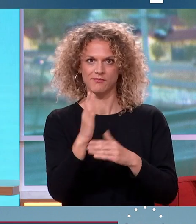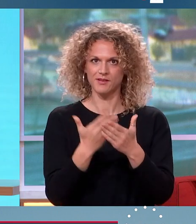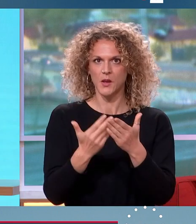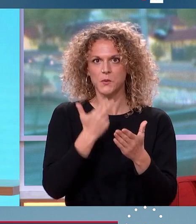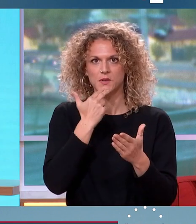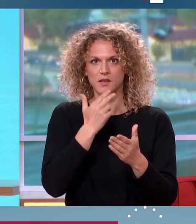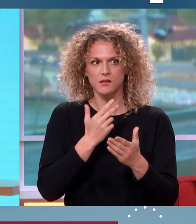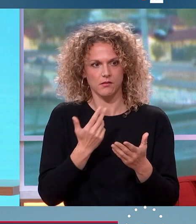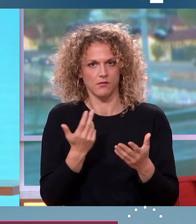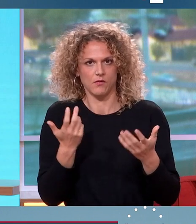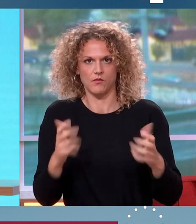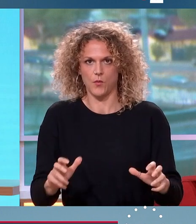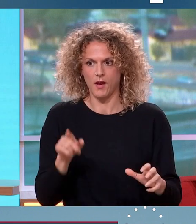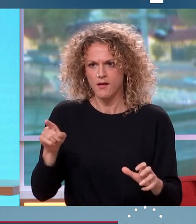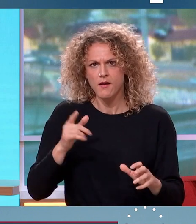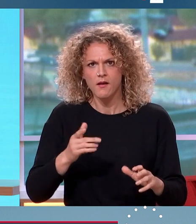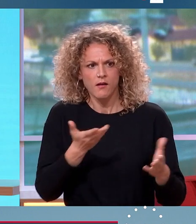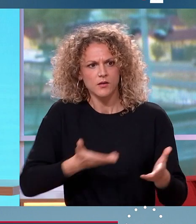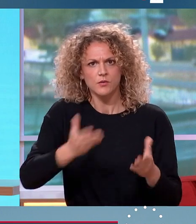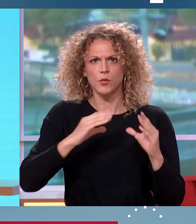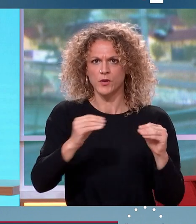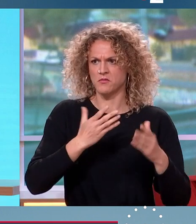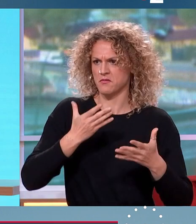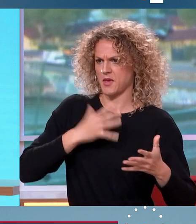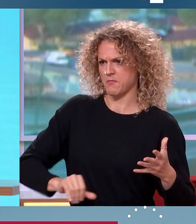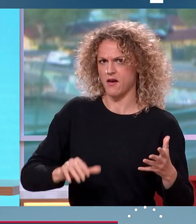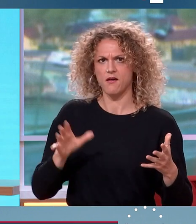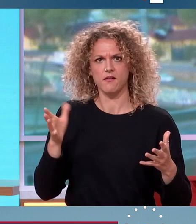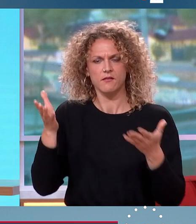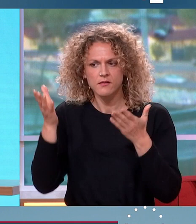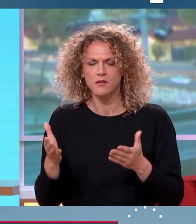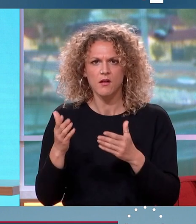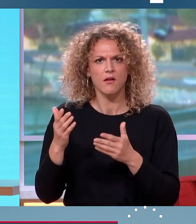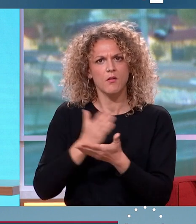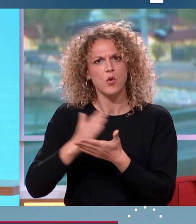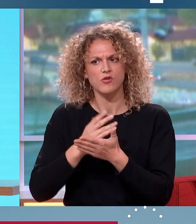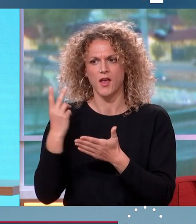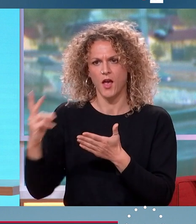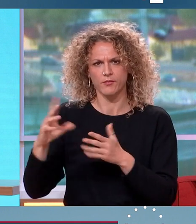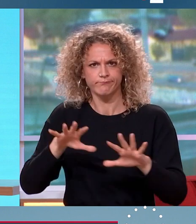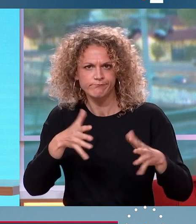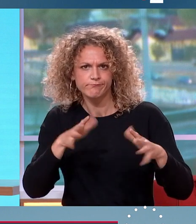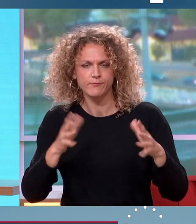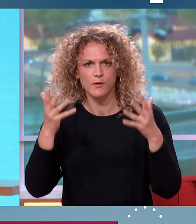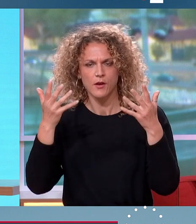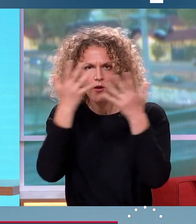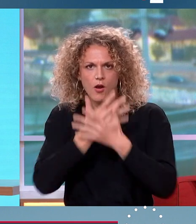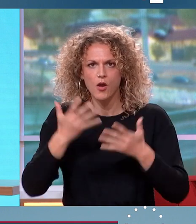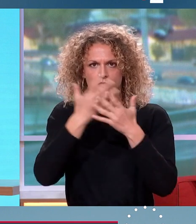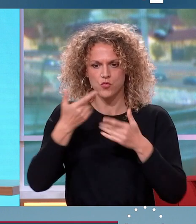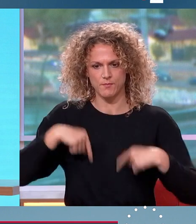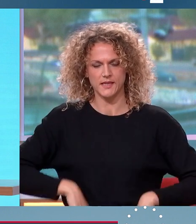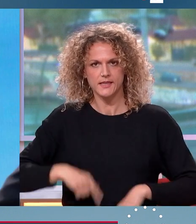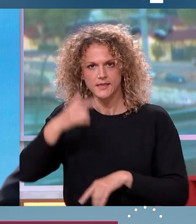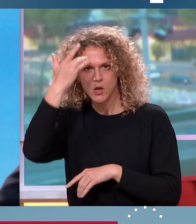Personne ne m'aime et j'ai un projet qui est aléatoire, voire incertain et que même mes ministres ne connaissent pas. Et pourtant il faut voter pour moi pour des raisons morales.